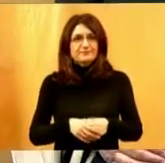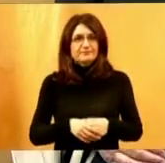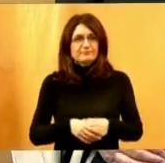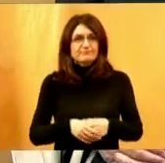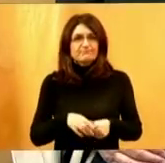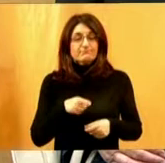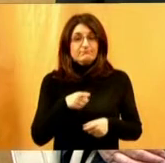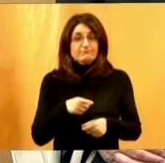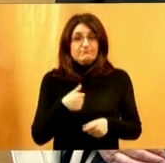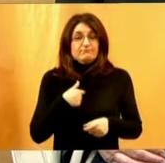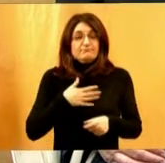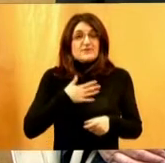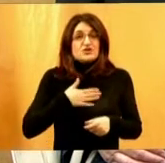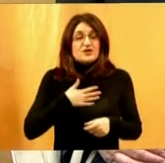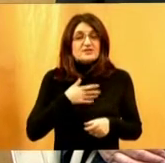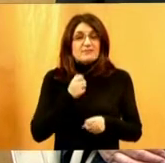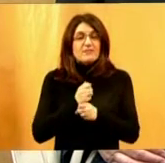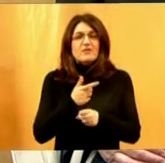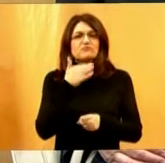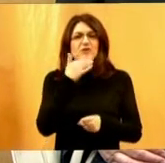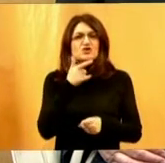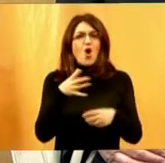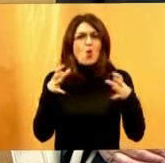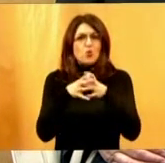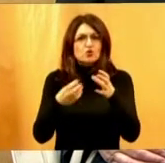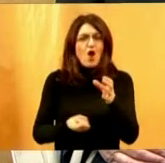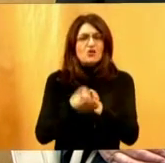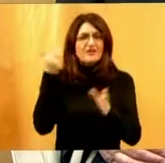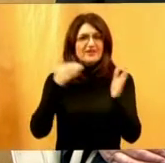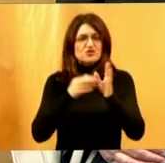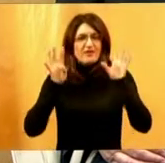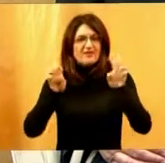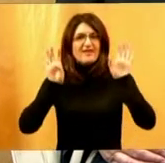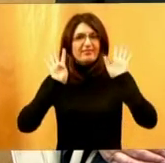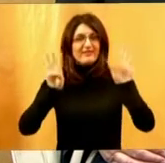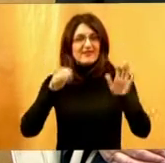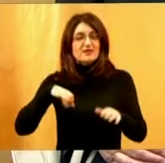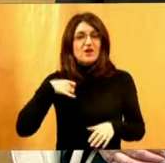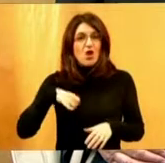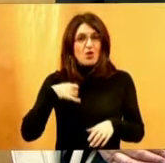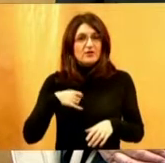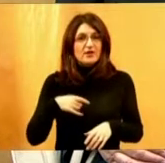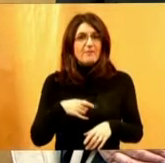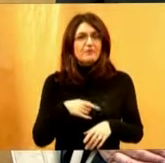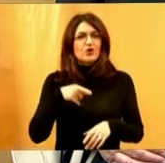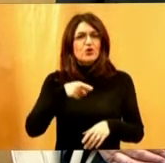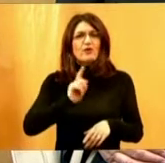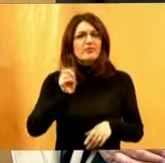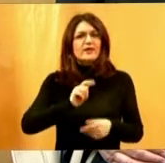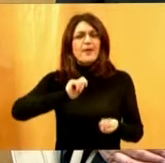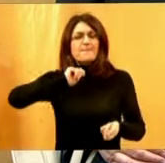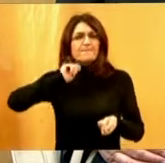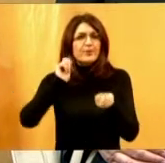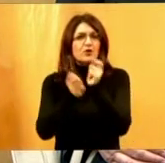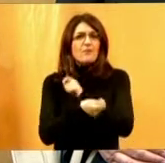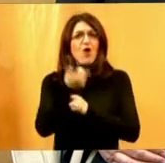Pa ta misija se, unatoč tomu što je udruga osnovana 1990. godine, zapravo nije promijenila